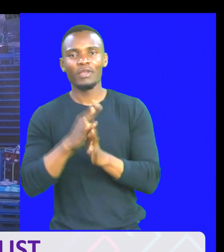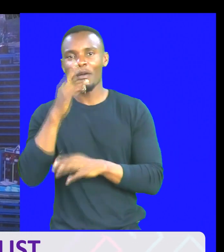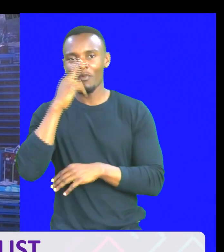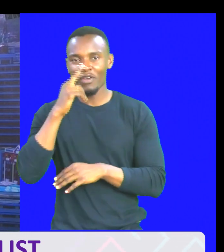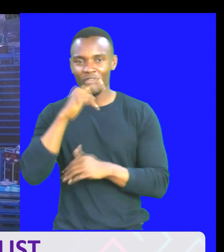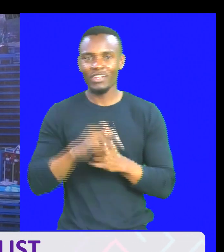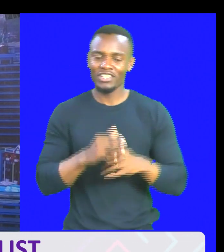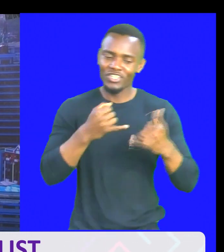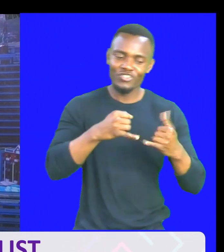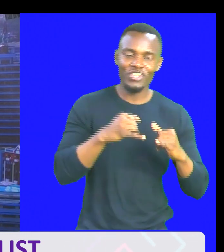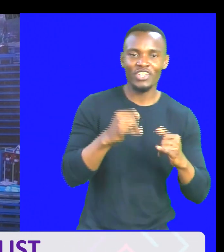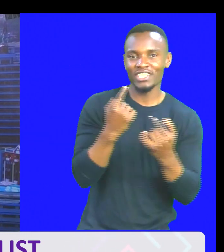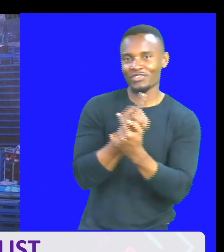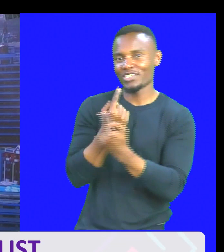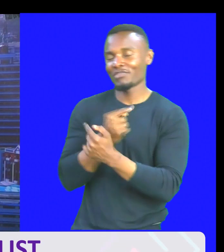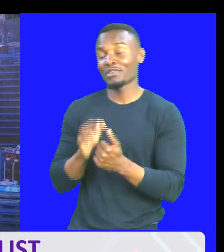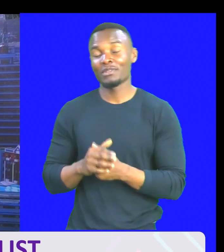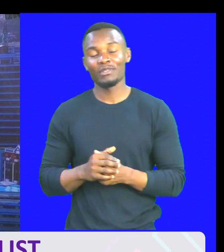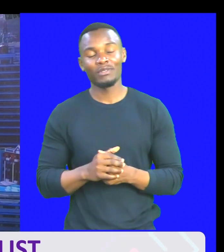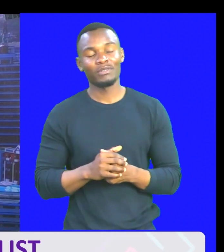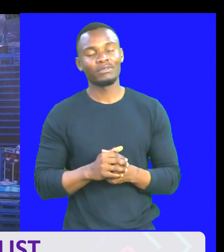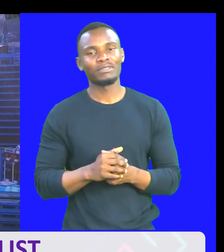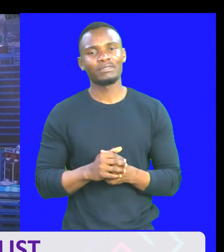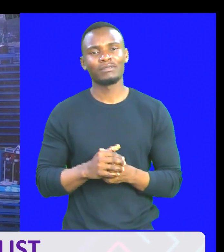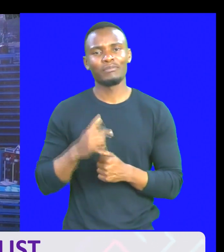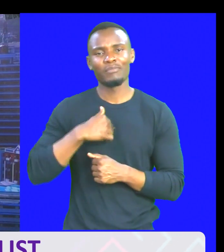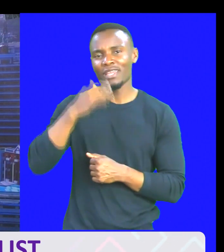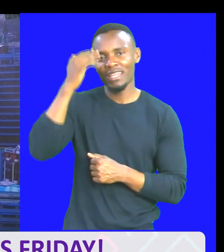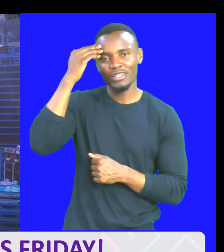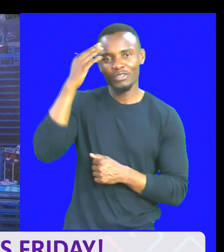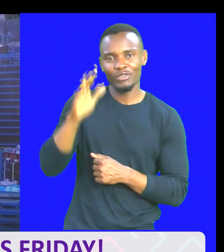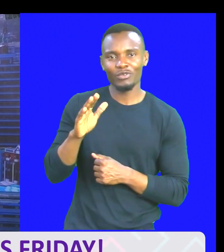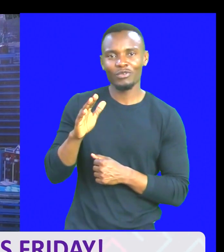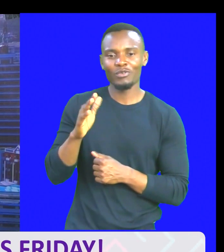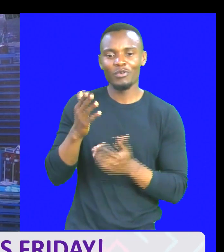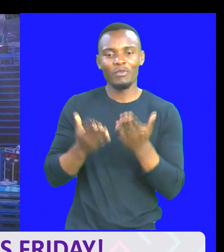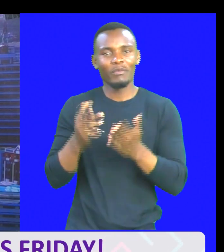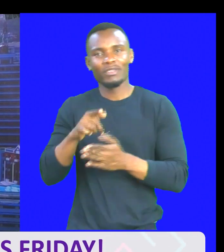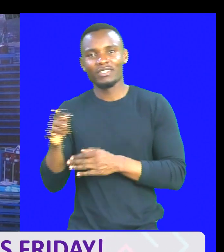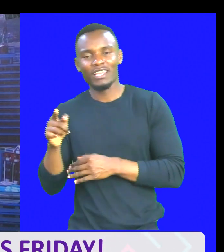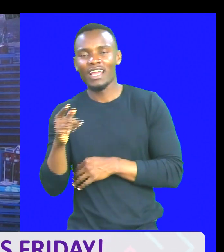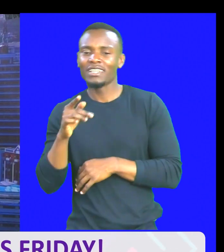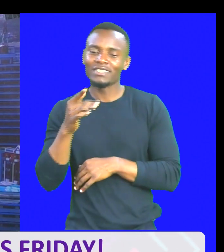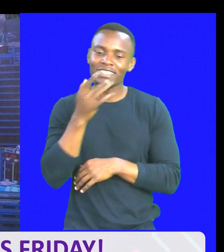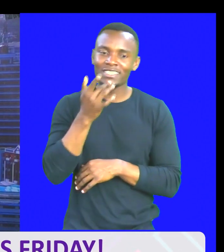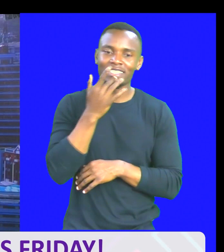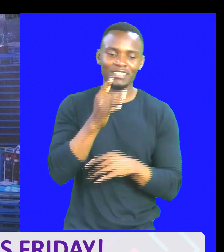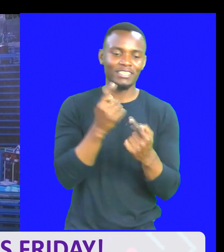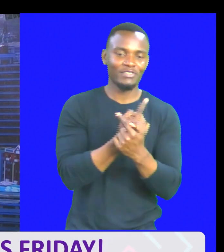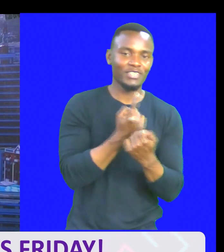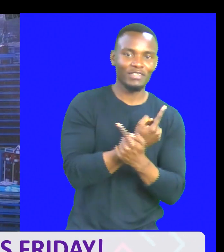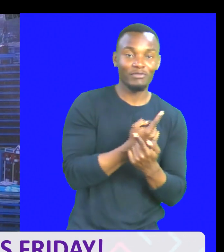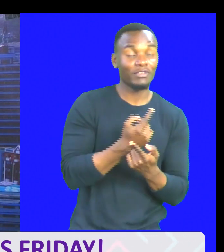toka hapa, meenda pali. Yani, I don't know, I don't know, it's just because your boy is just trying to test waters. Yani, yaki toka hapa,